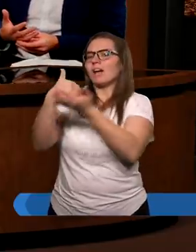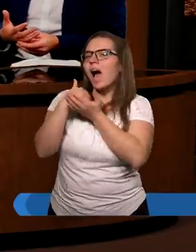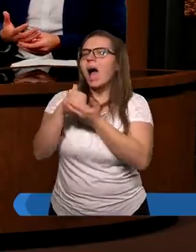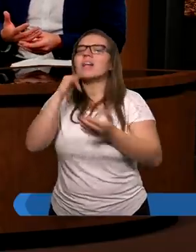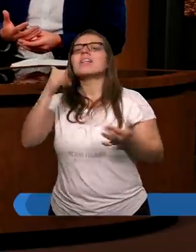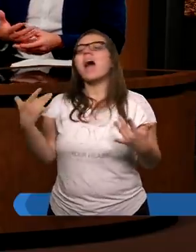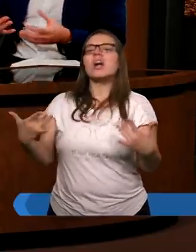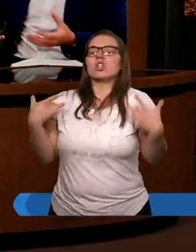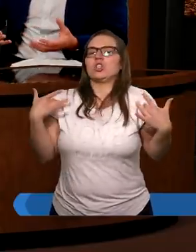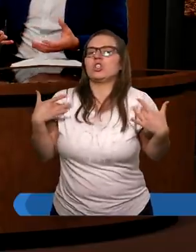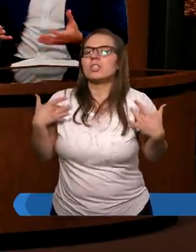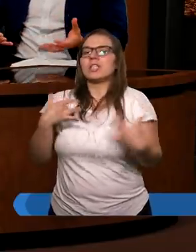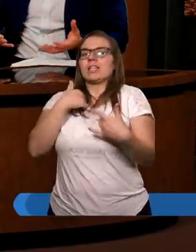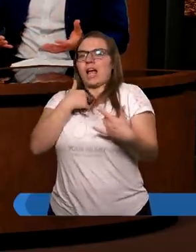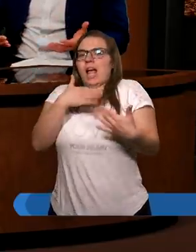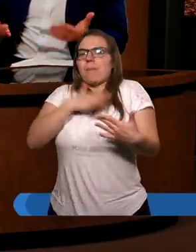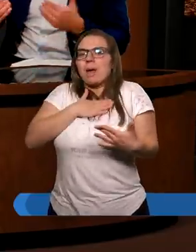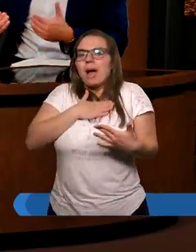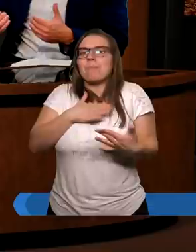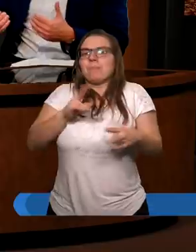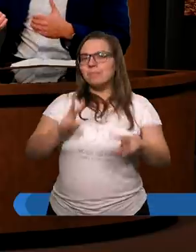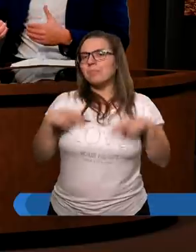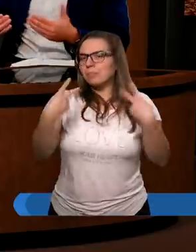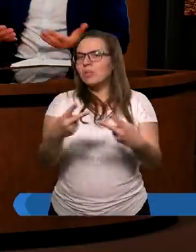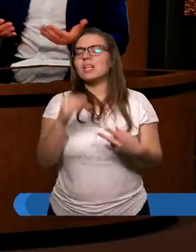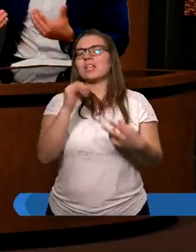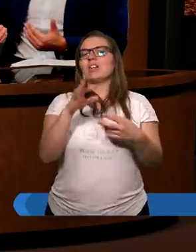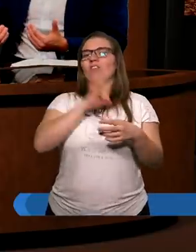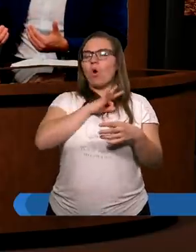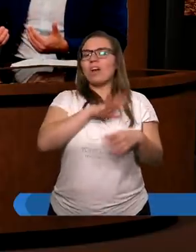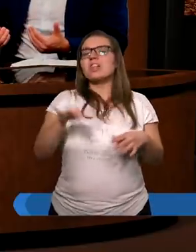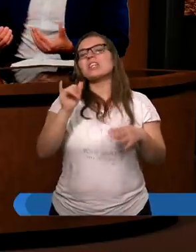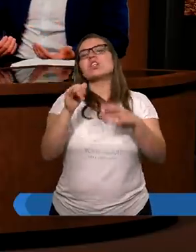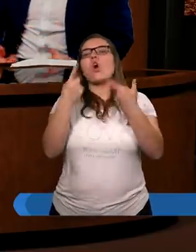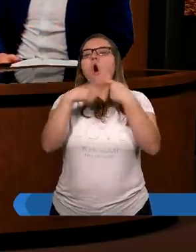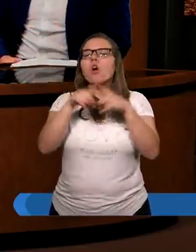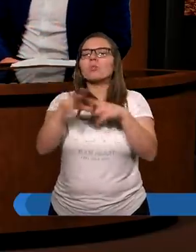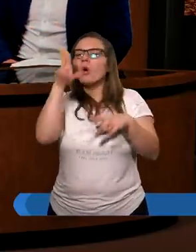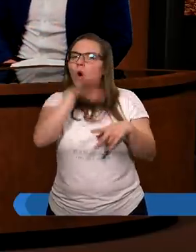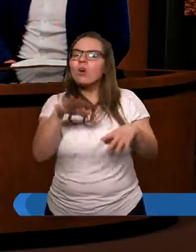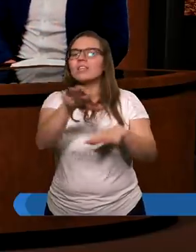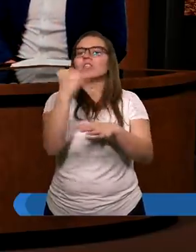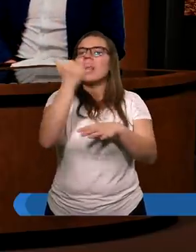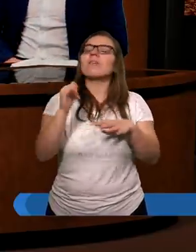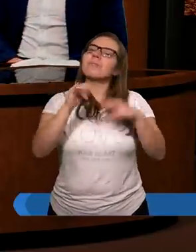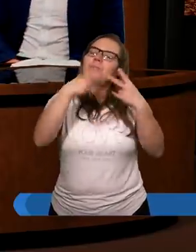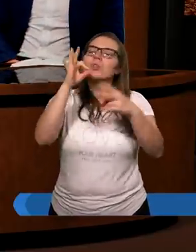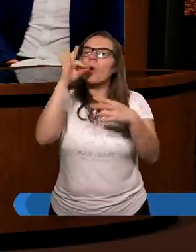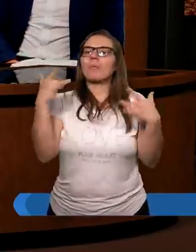jak żyć, aby po prostu nam jako dzieciom Bożym i dzieciom Kościoła żyło się dobrze na tym świecie.